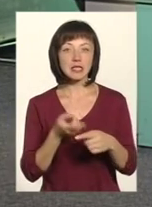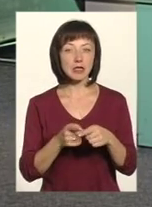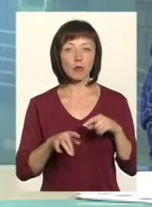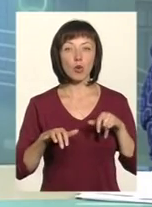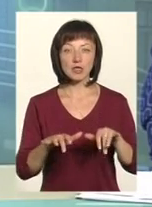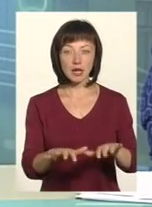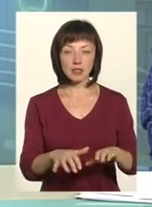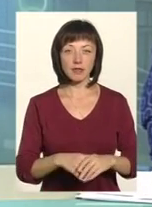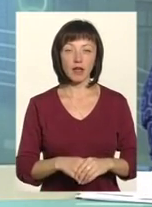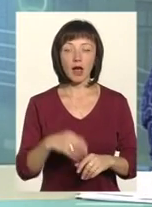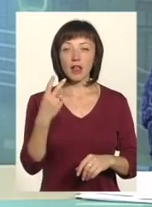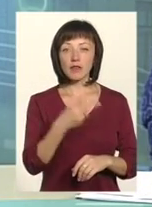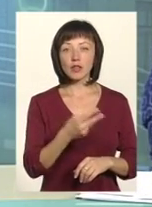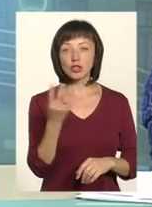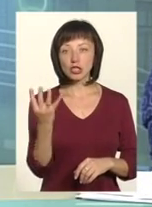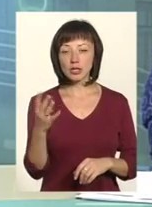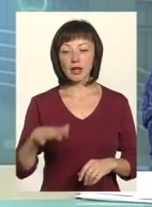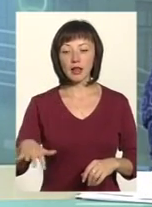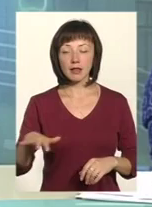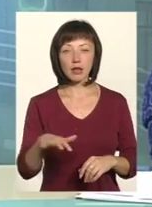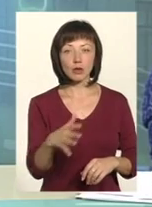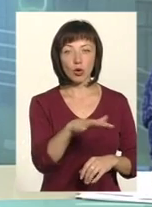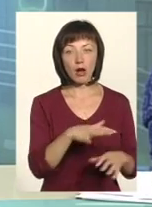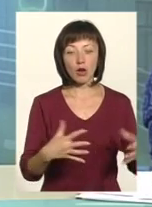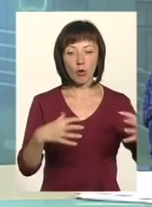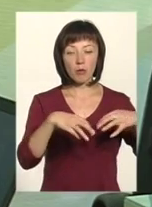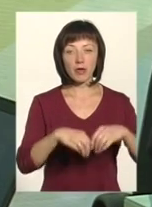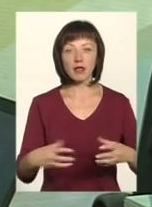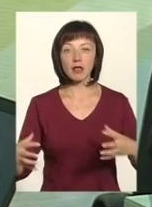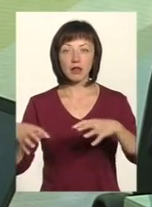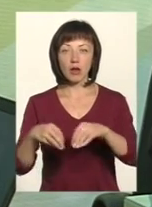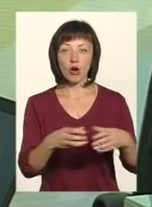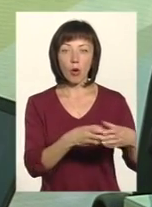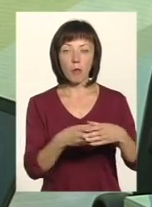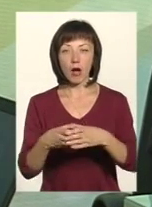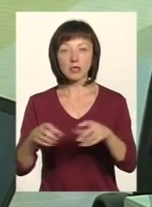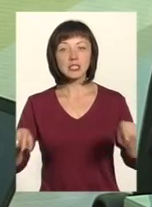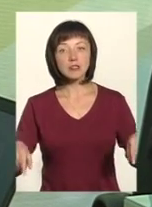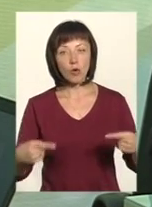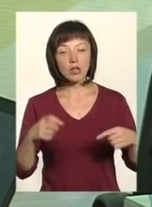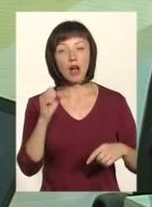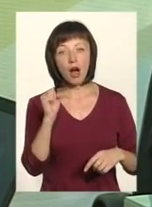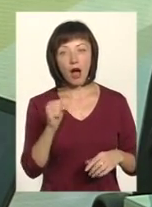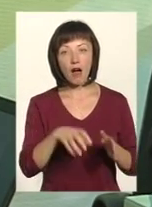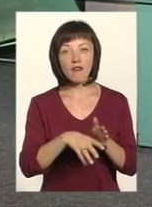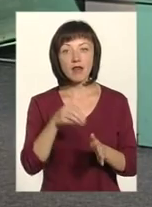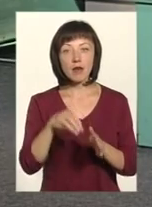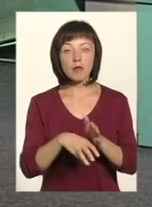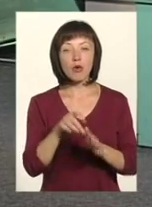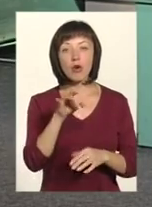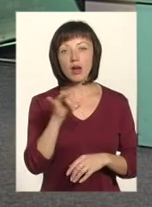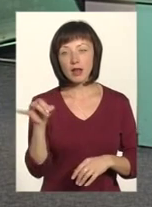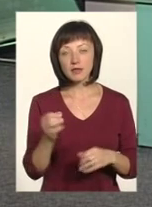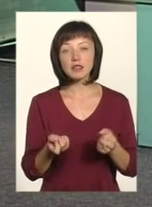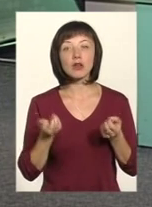процесів. 24 територіальних об'єднаних громади створено. А вибори в скількох вже